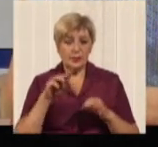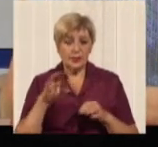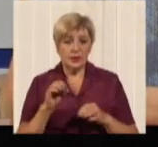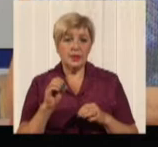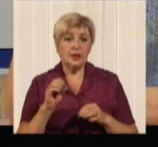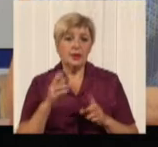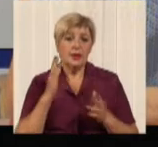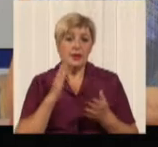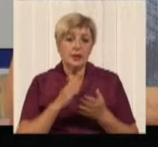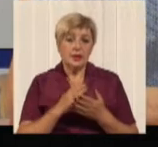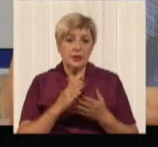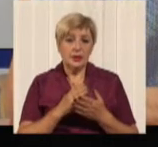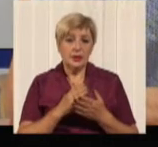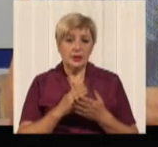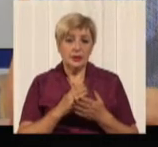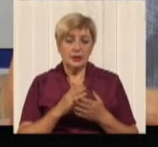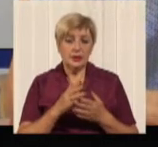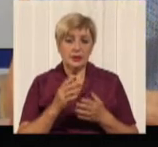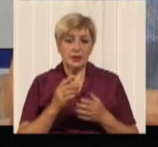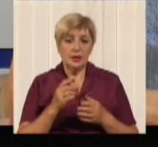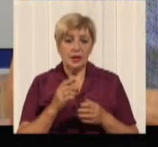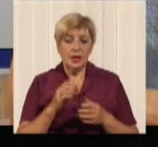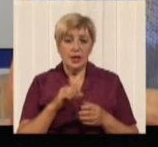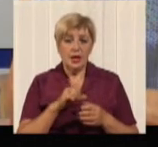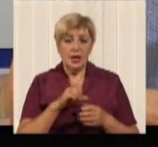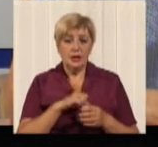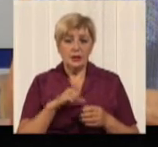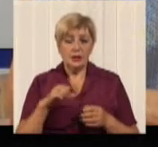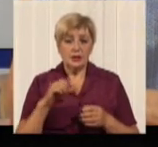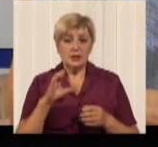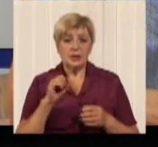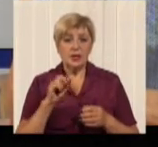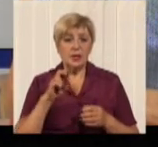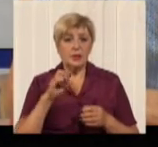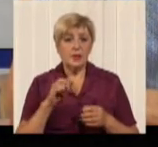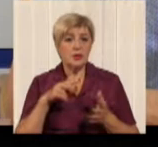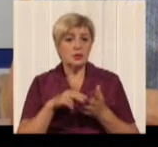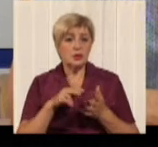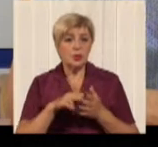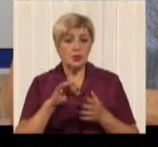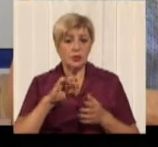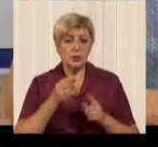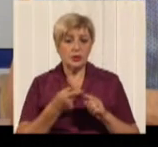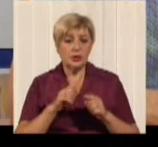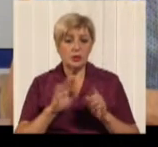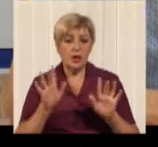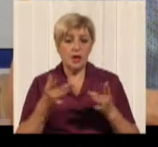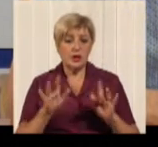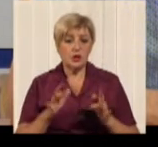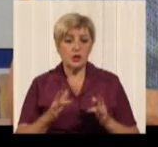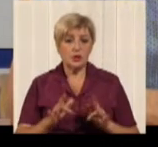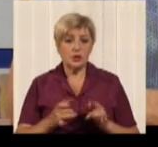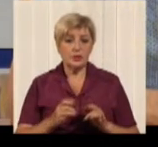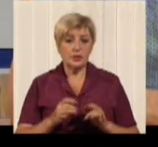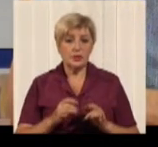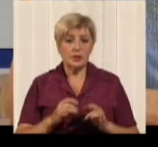Є фактична собівартість, т.е. фактична собістійність, яка розсітується, і вона відповідається